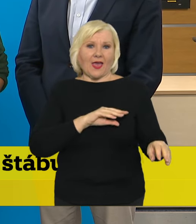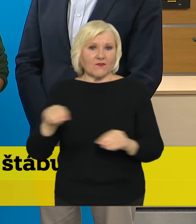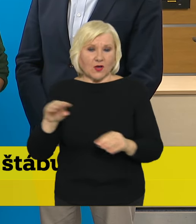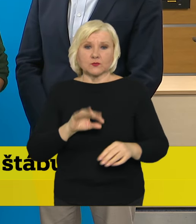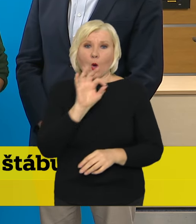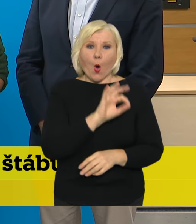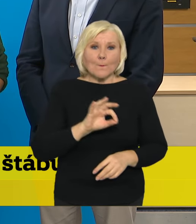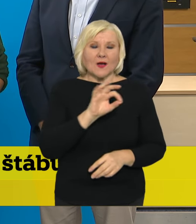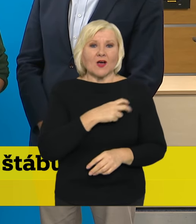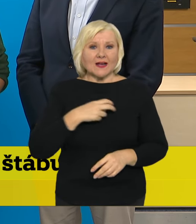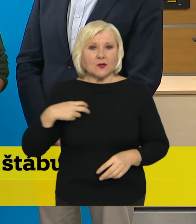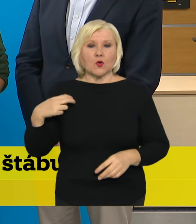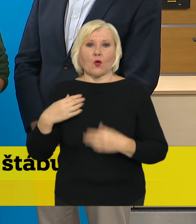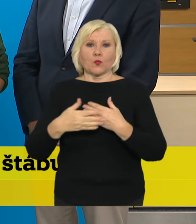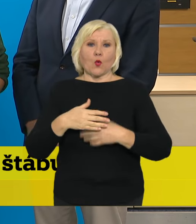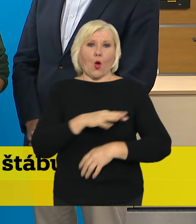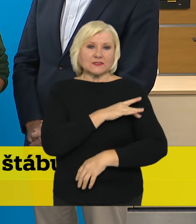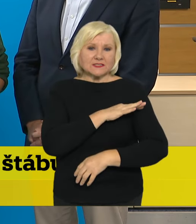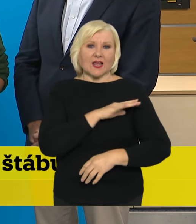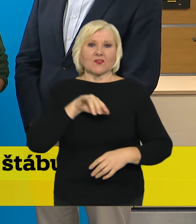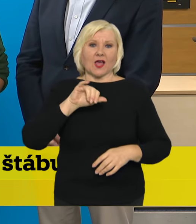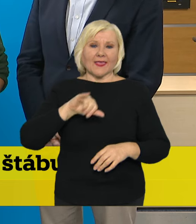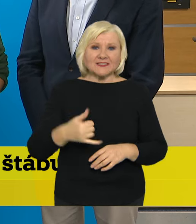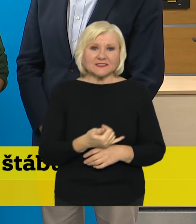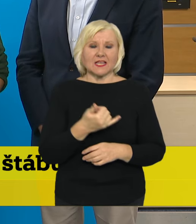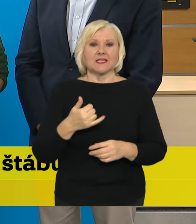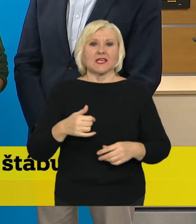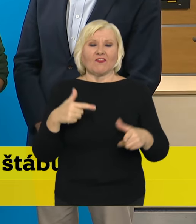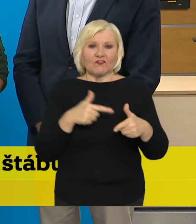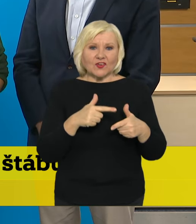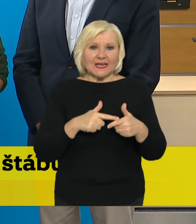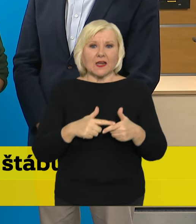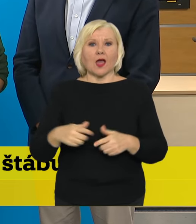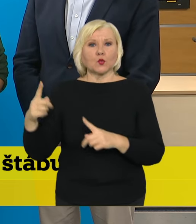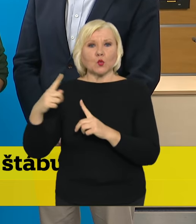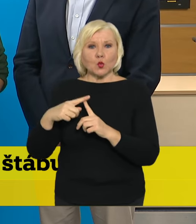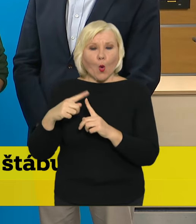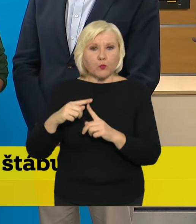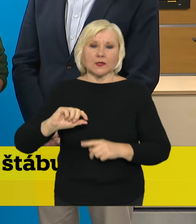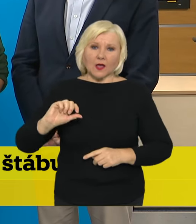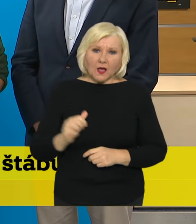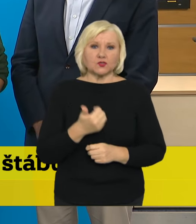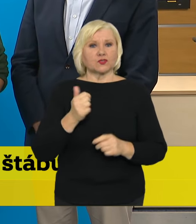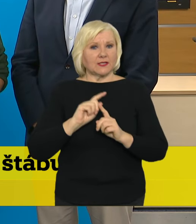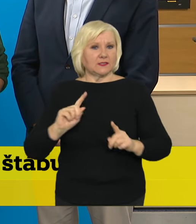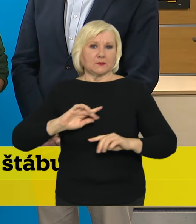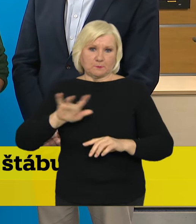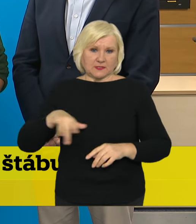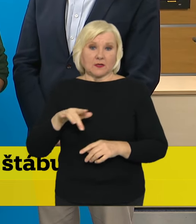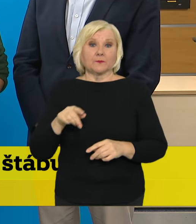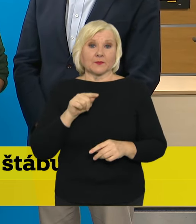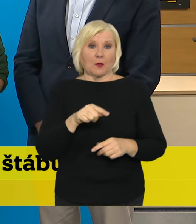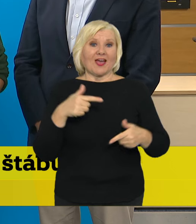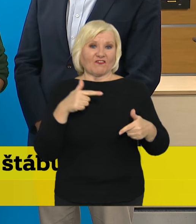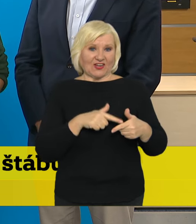Krnov, okolí Ostravy, Jeseníku, na Frídlansku, v Troubkách a na dalších místech. Na Frídlansku